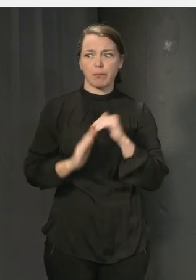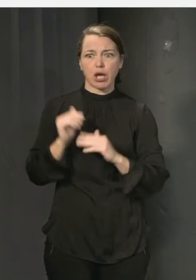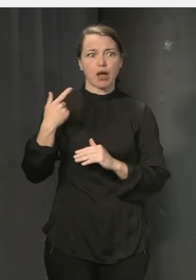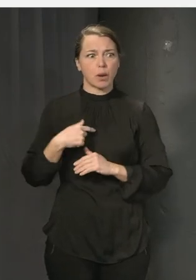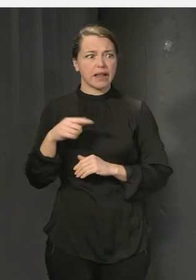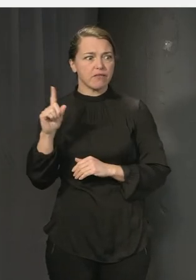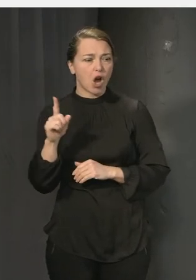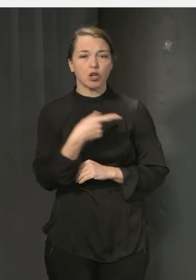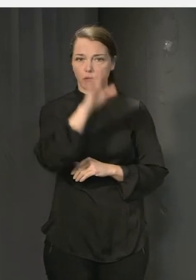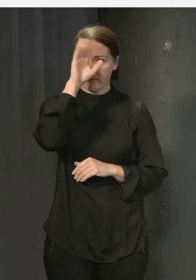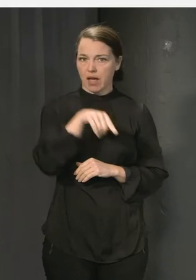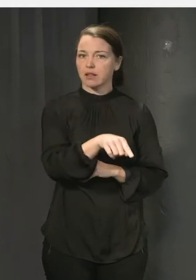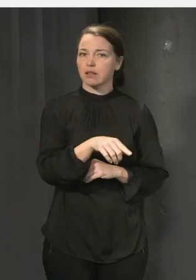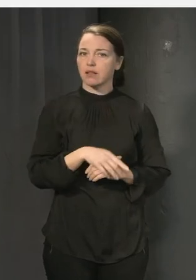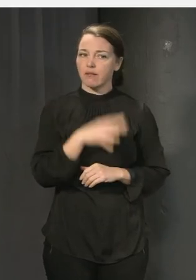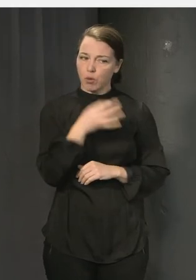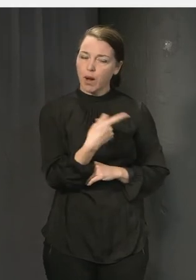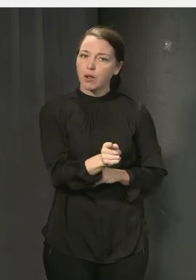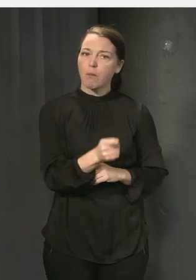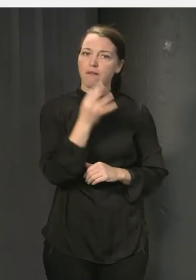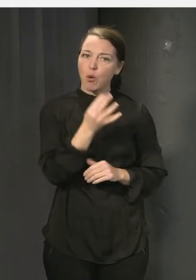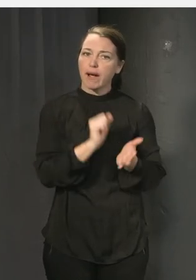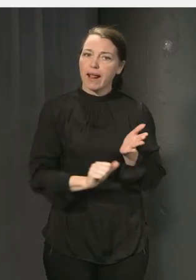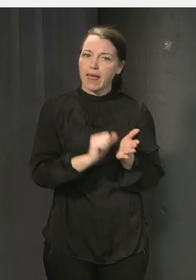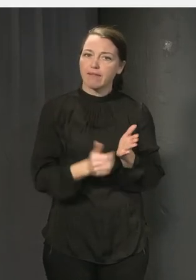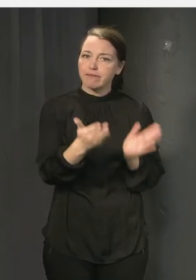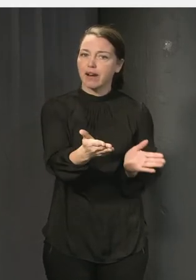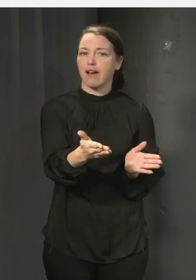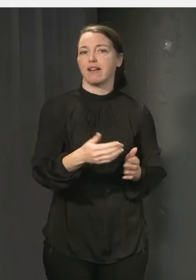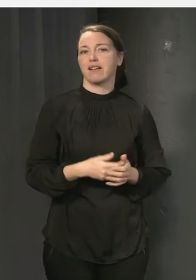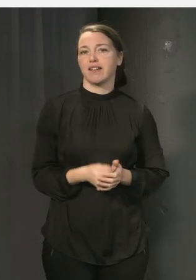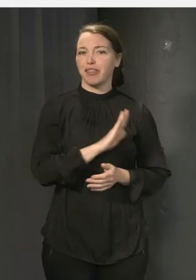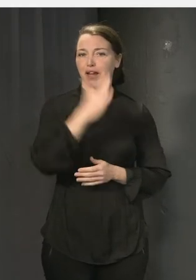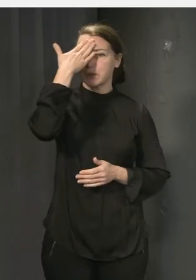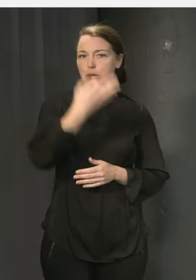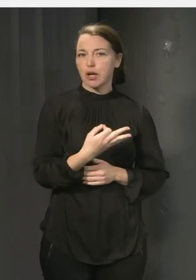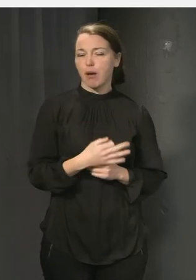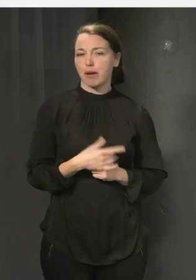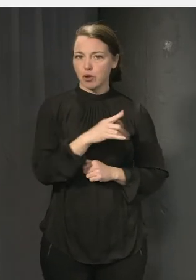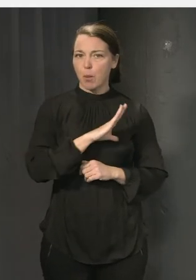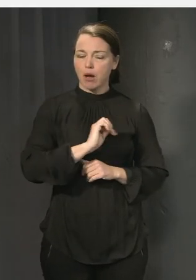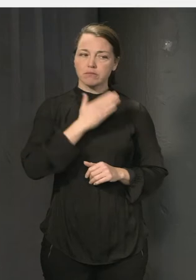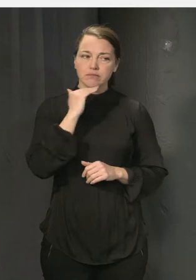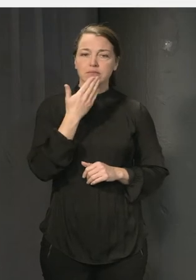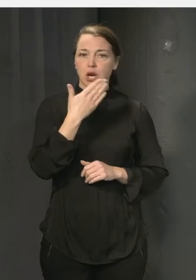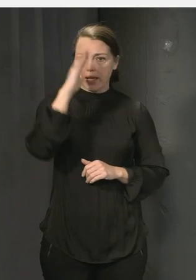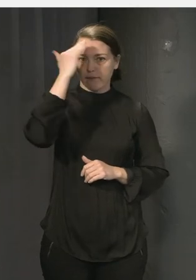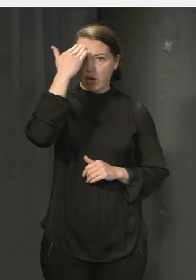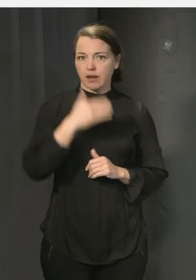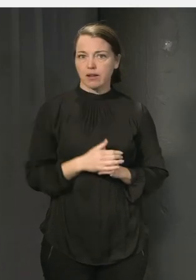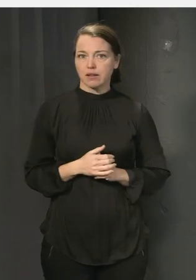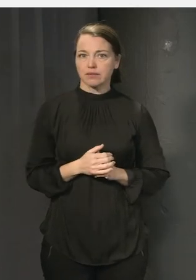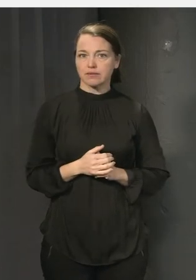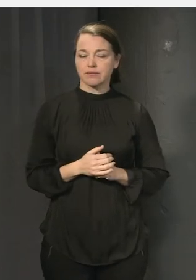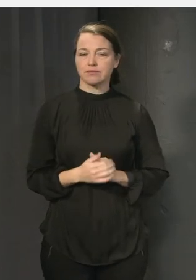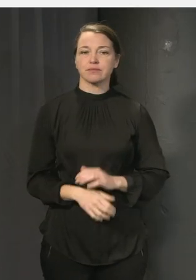Det är mitt bästa tips faktiskt. Använd den kunskapen och de erfarenheter som elever har. Då har vi väl lite